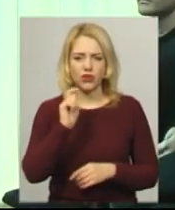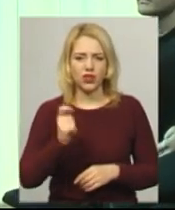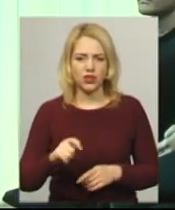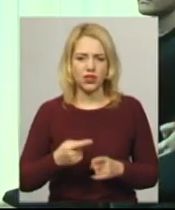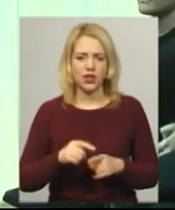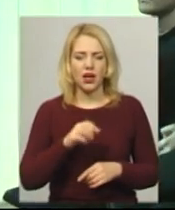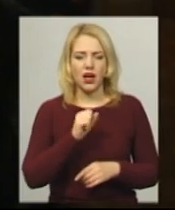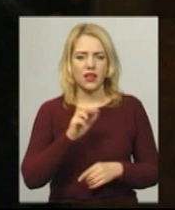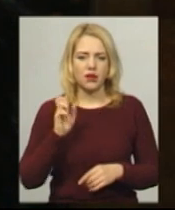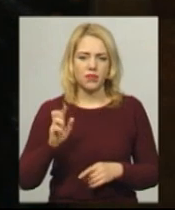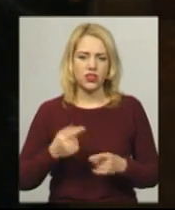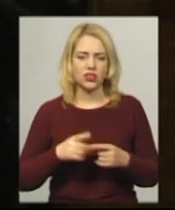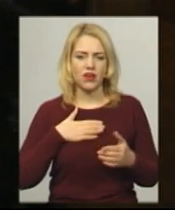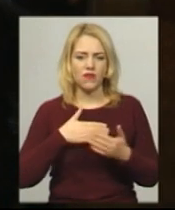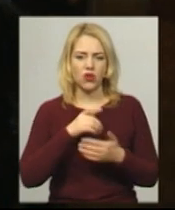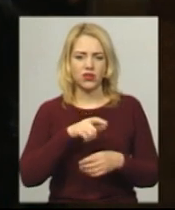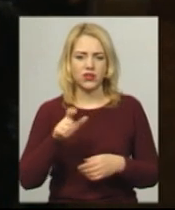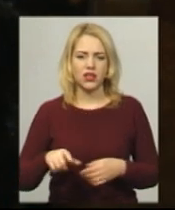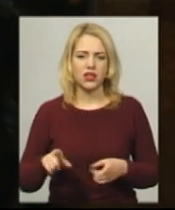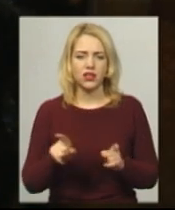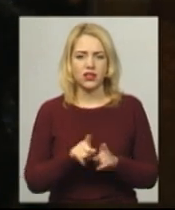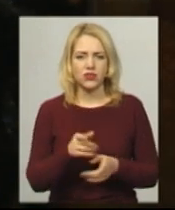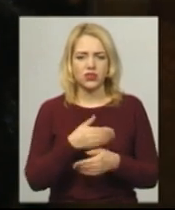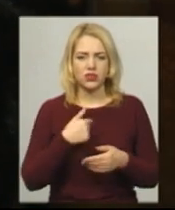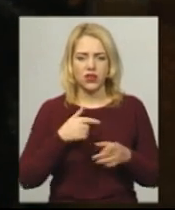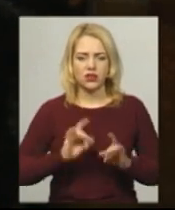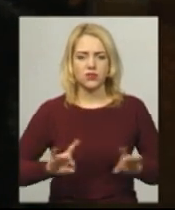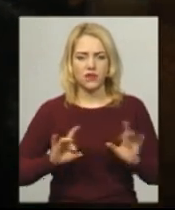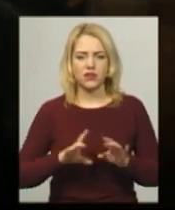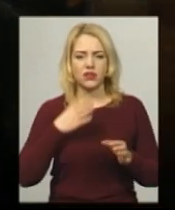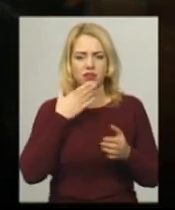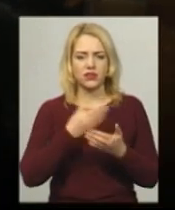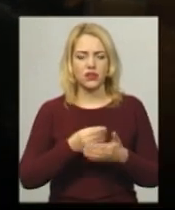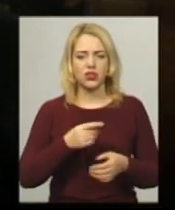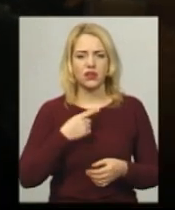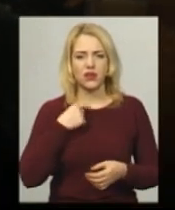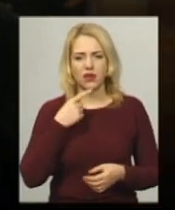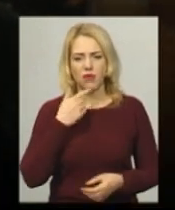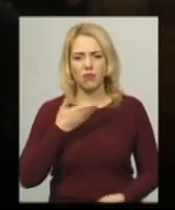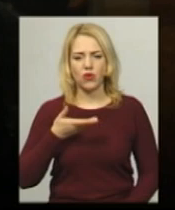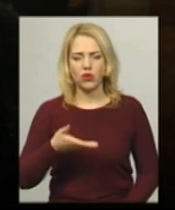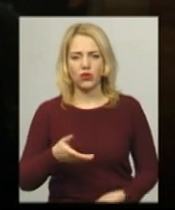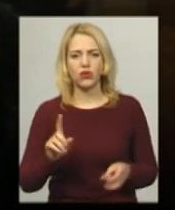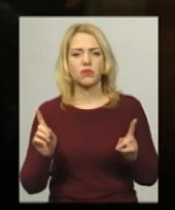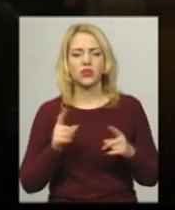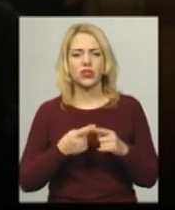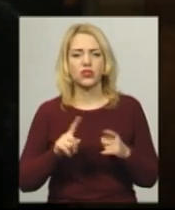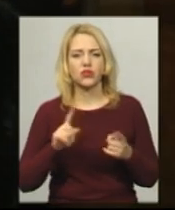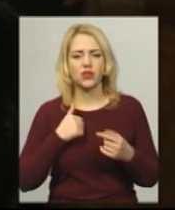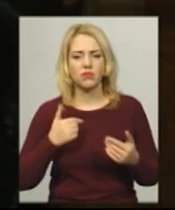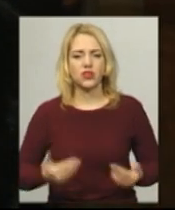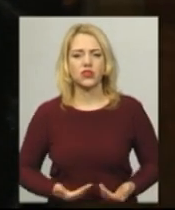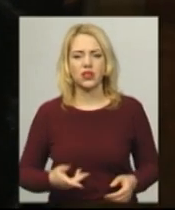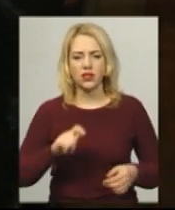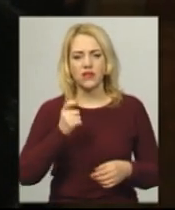волонтерок Лесі Стебло та Марини Українець. Також розповідаю свій монолог, те, що я пережила на війні, те, що я бачила